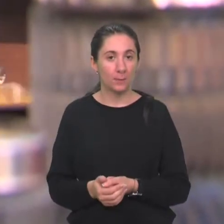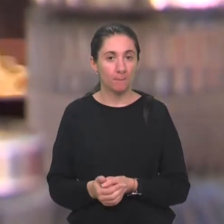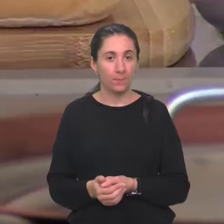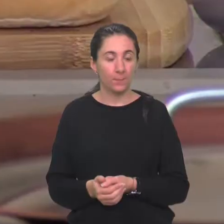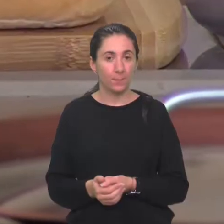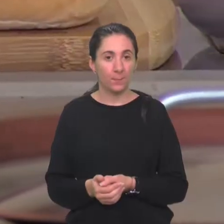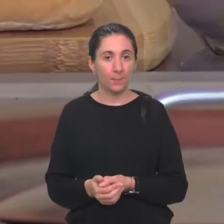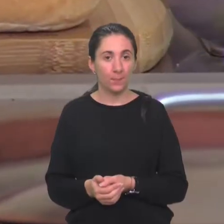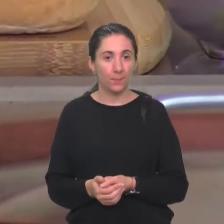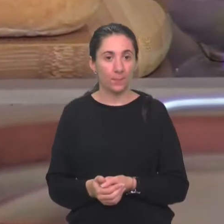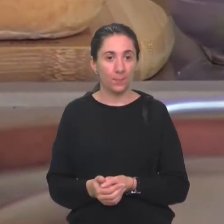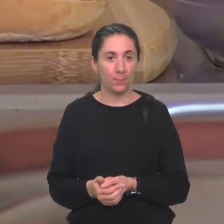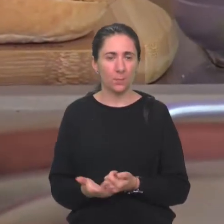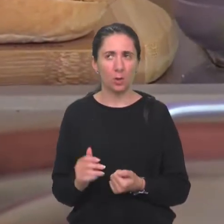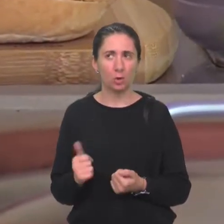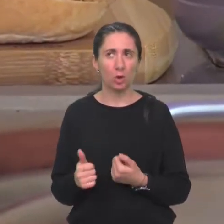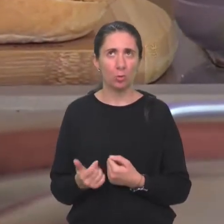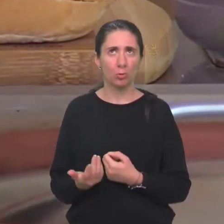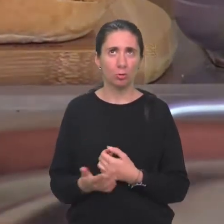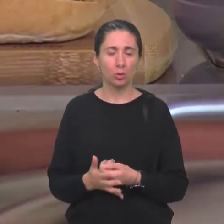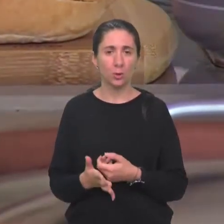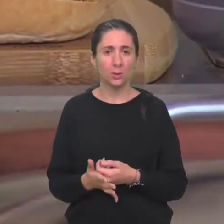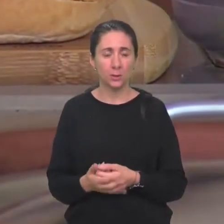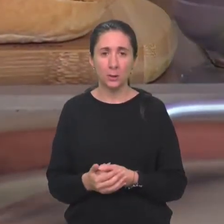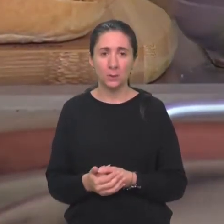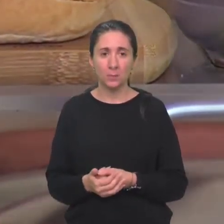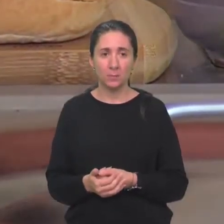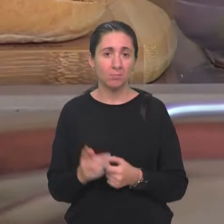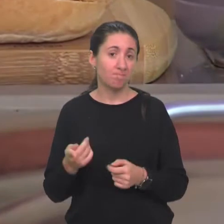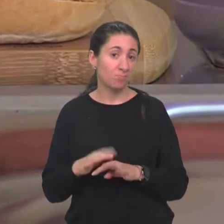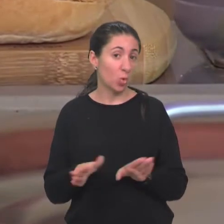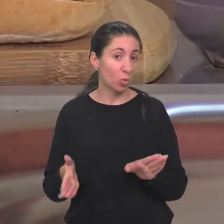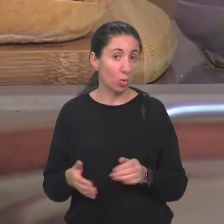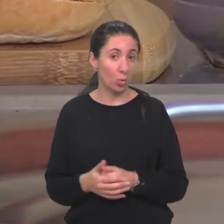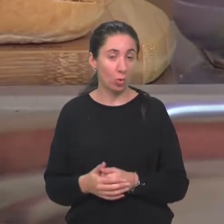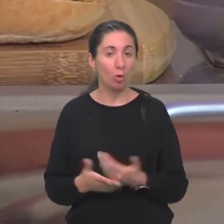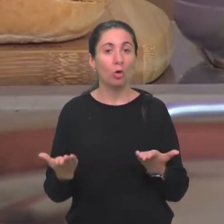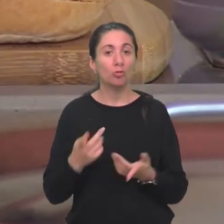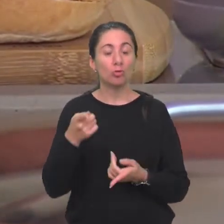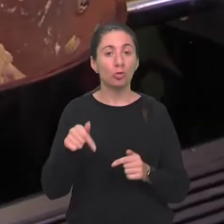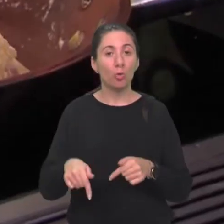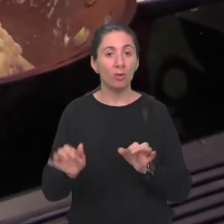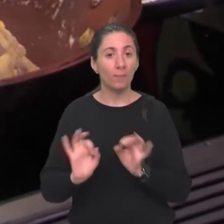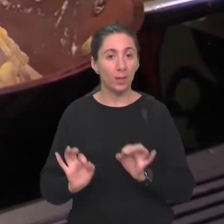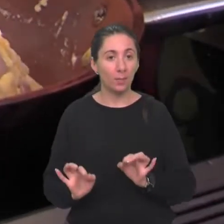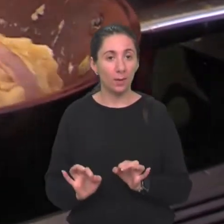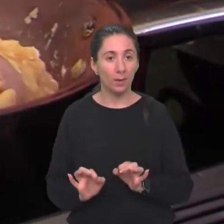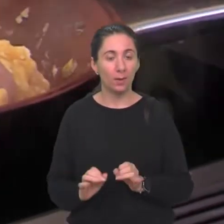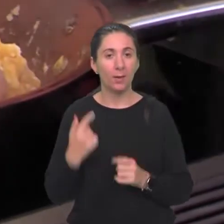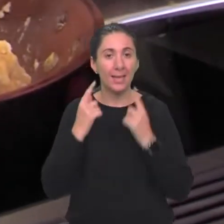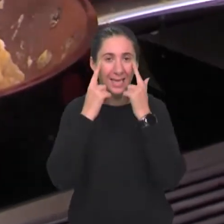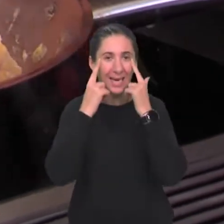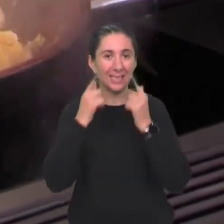I što još? I to je to. Što ćeš ti ovdje pripremiti? Kinesku